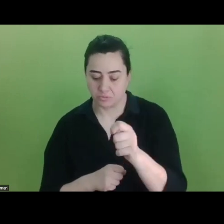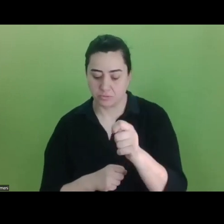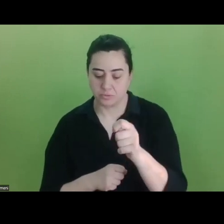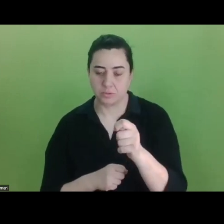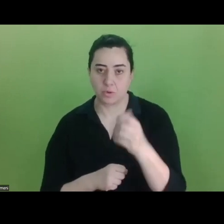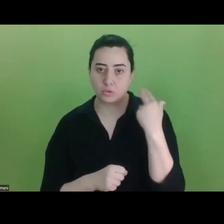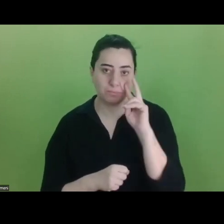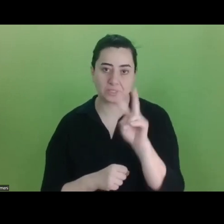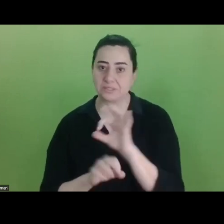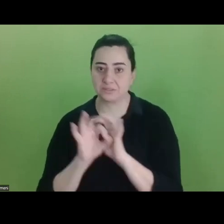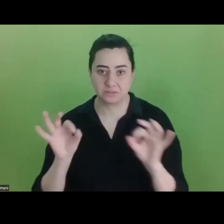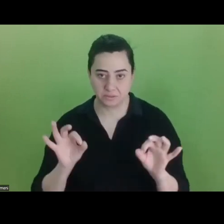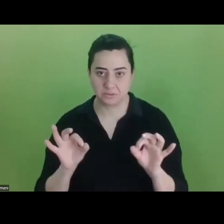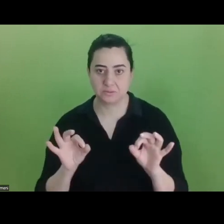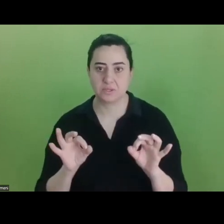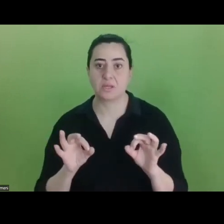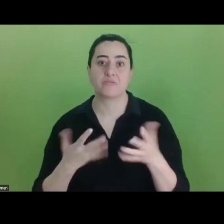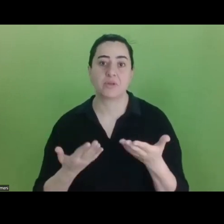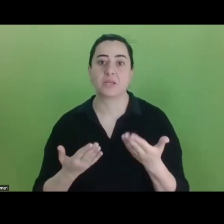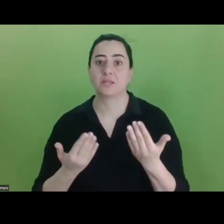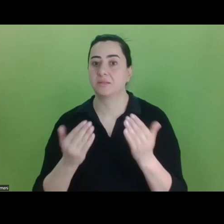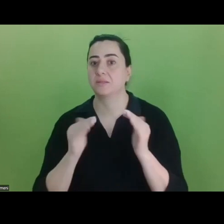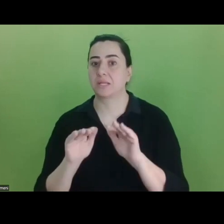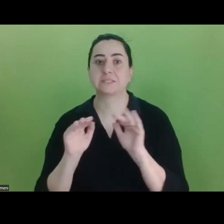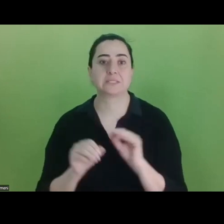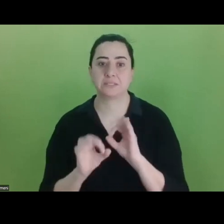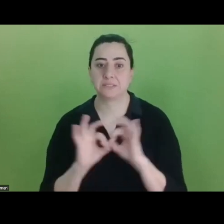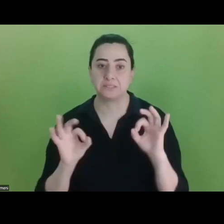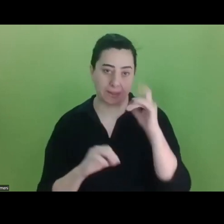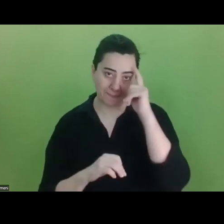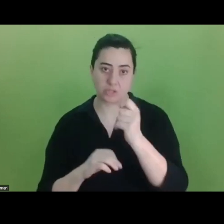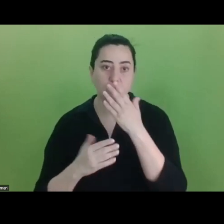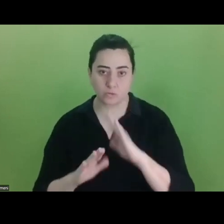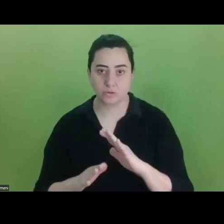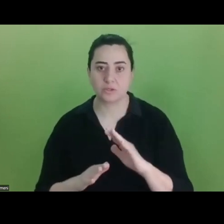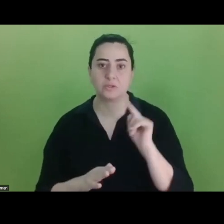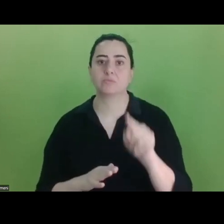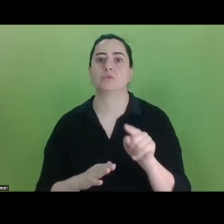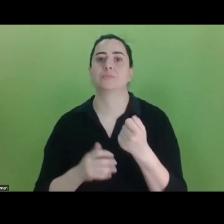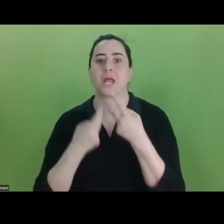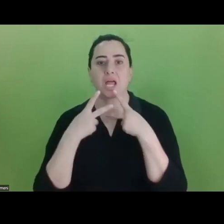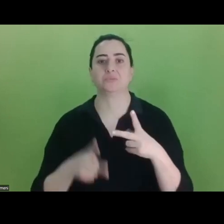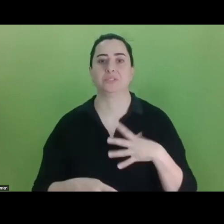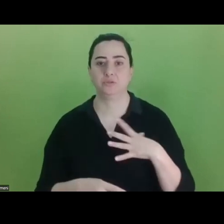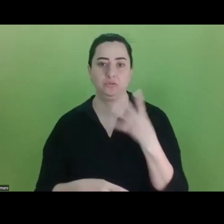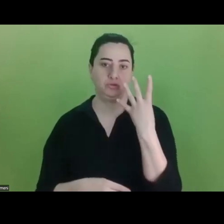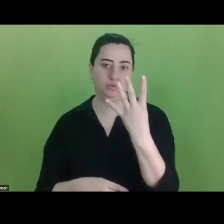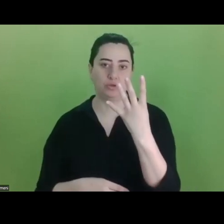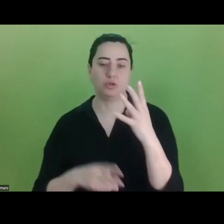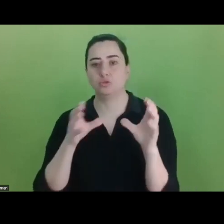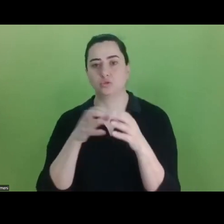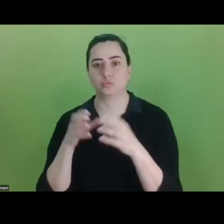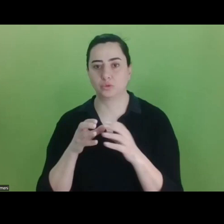bakmadıysanız, öncesinde fırsatınız olmadıysanız veya hiç desteklere başvurmadıysanız da o yüzden burayı birazcık açmak istiyorum. Dört tane destek